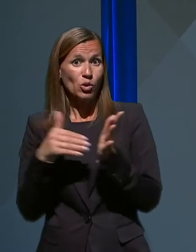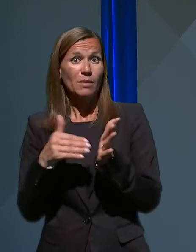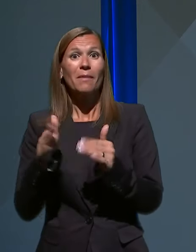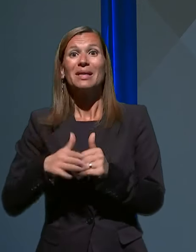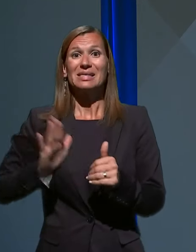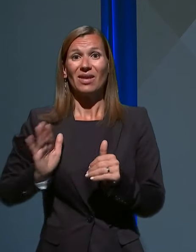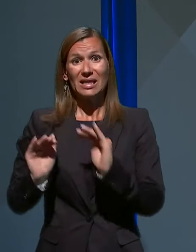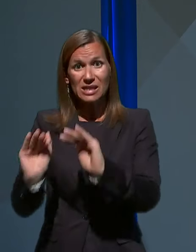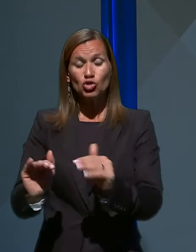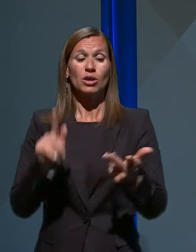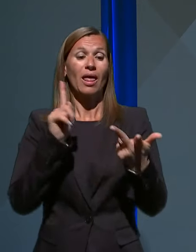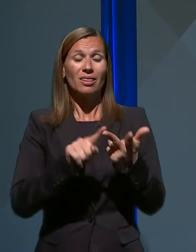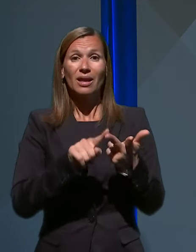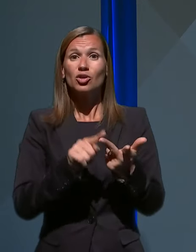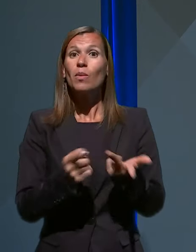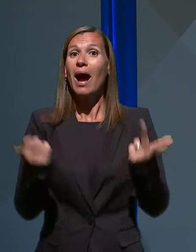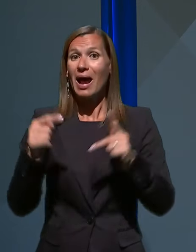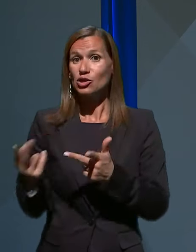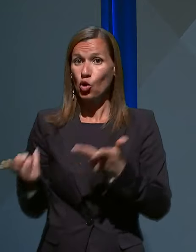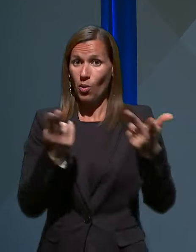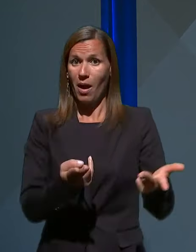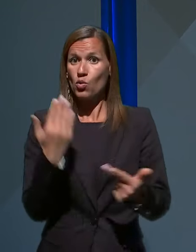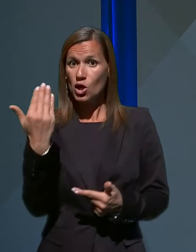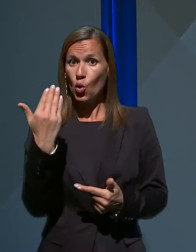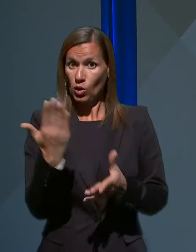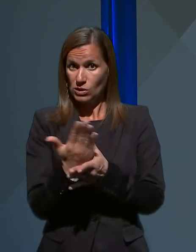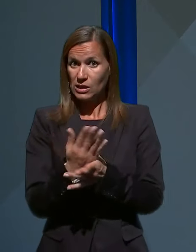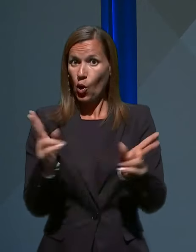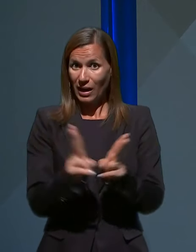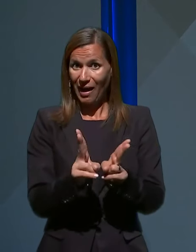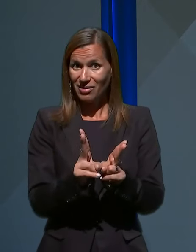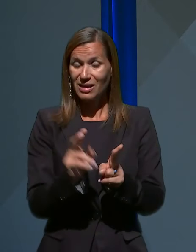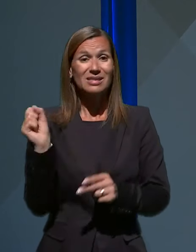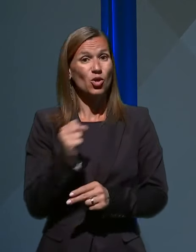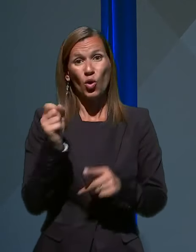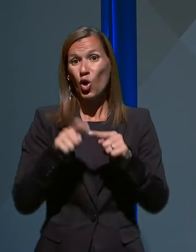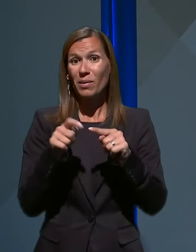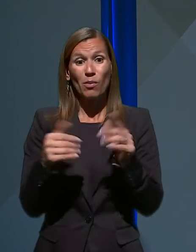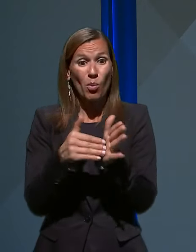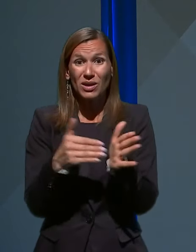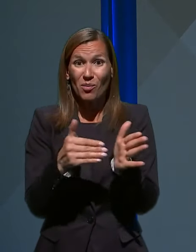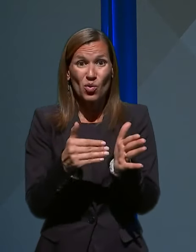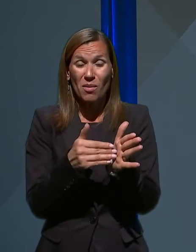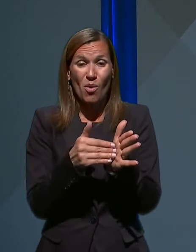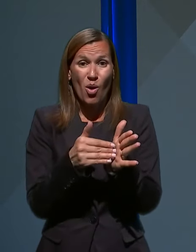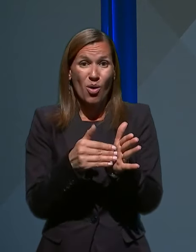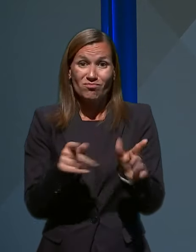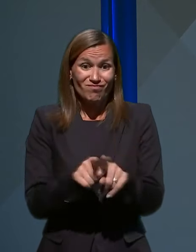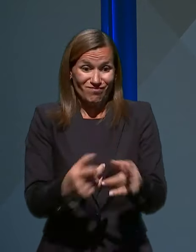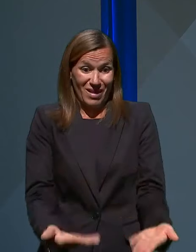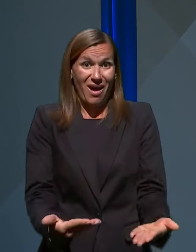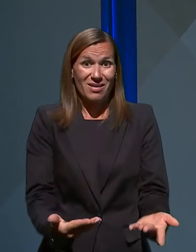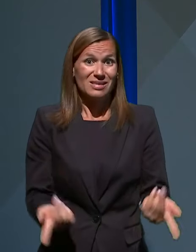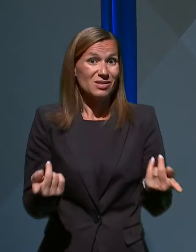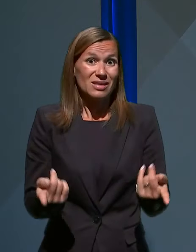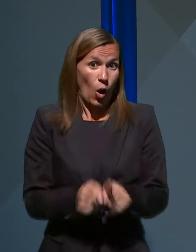stvari in tretjič, če so dobavni roki ustrezno kratki zaradi tega, ker upremo potrebujemo danes oziroma